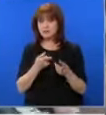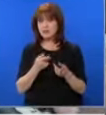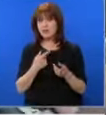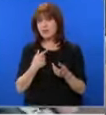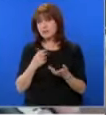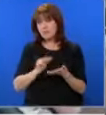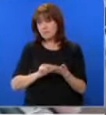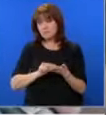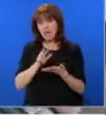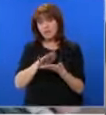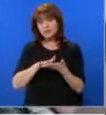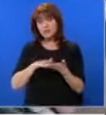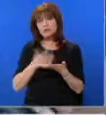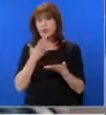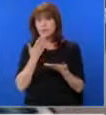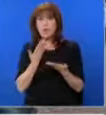водила бележки.